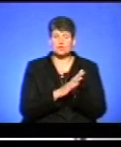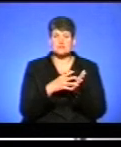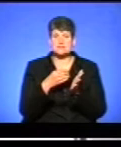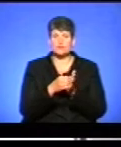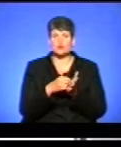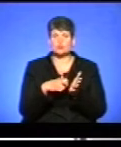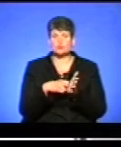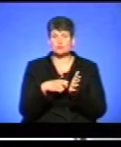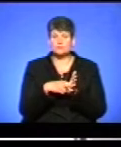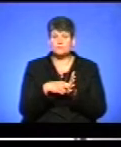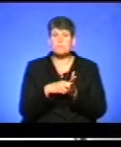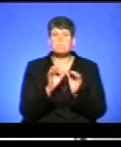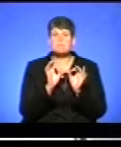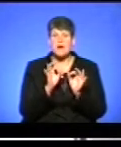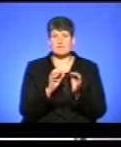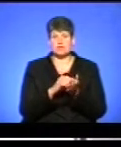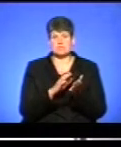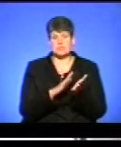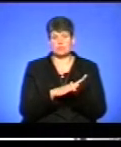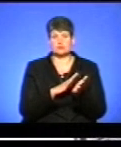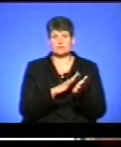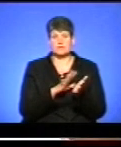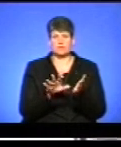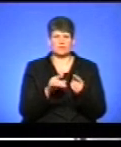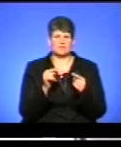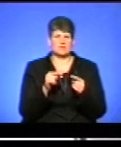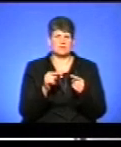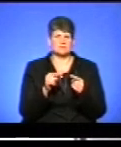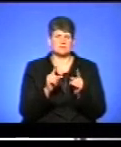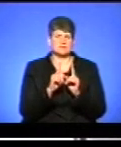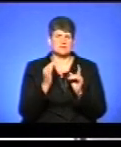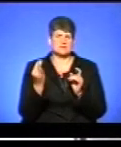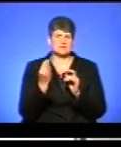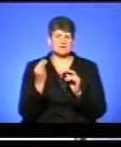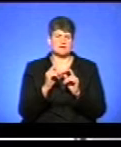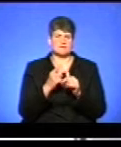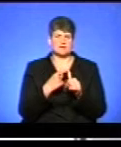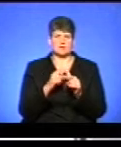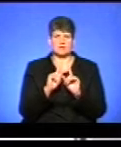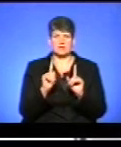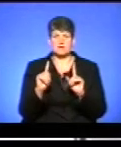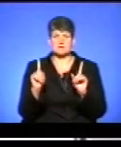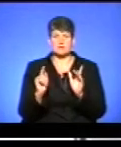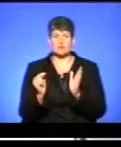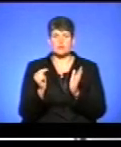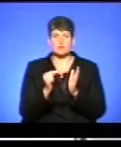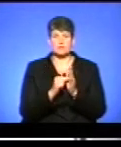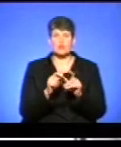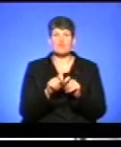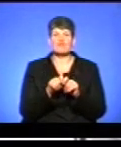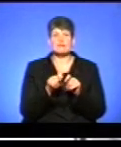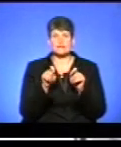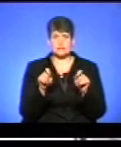скриньки, правильно їх реєстрували, і щоб не було там всяких цікавих назв, які потім попадають в відкритий доступ